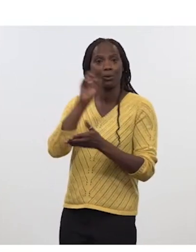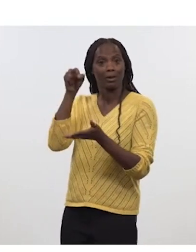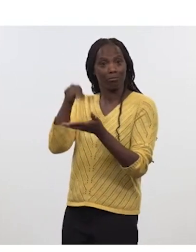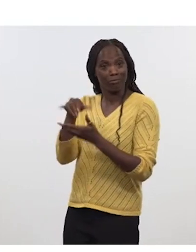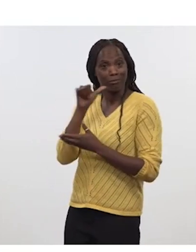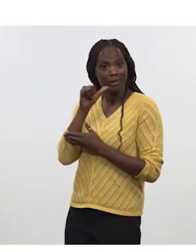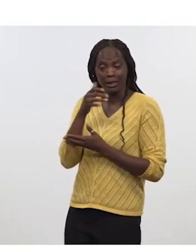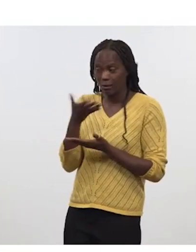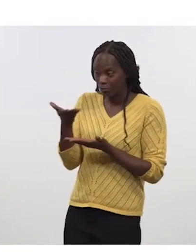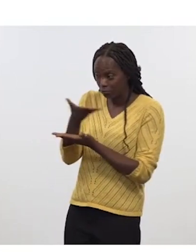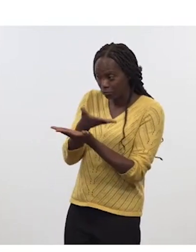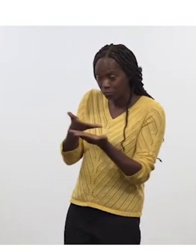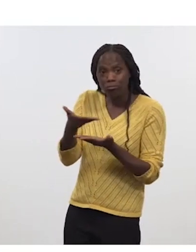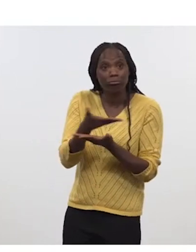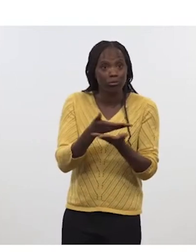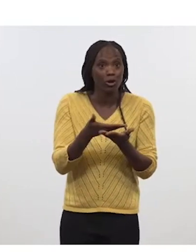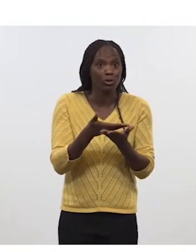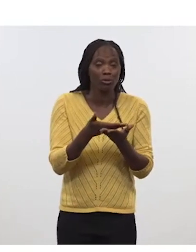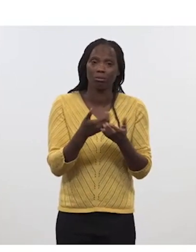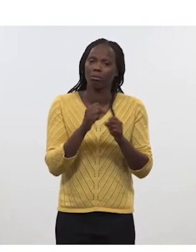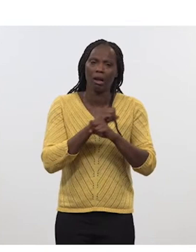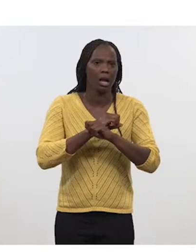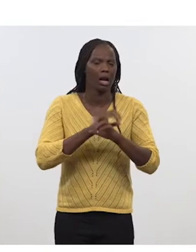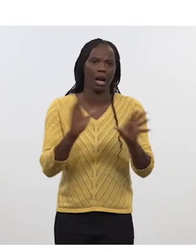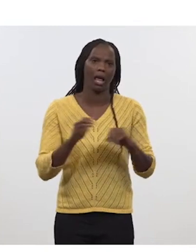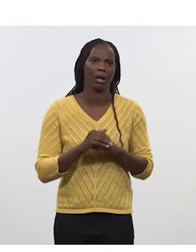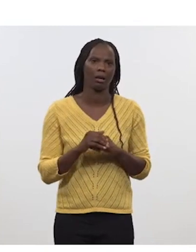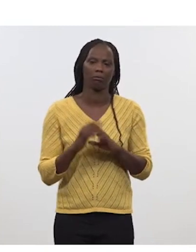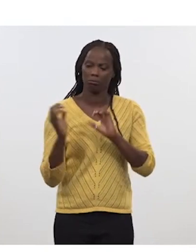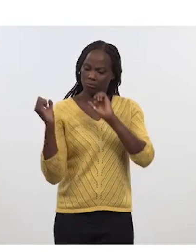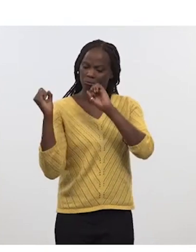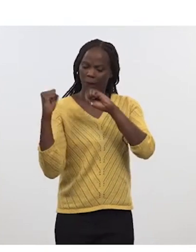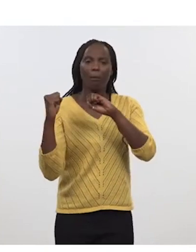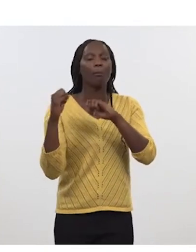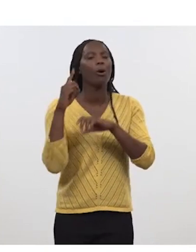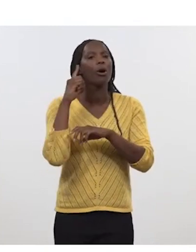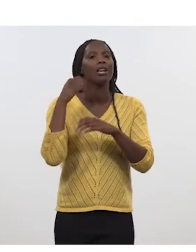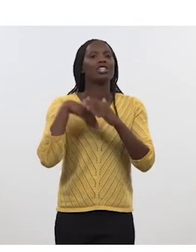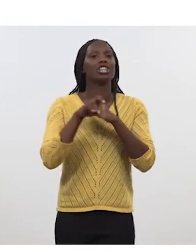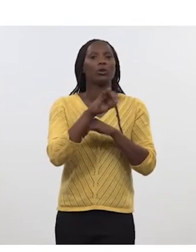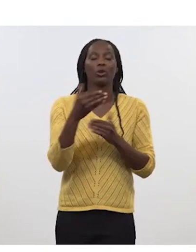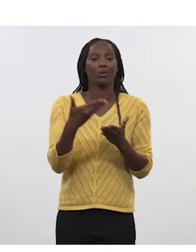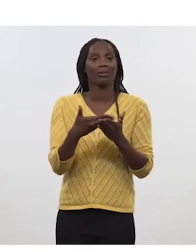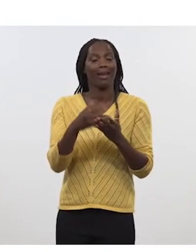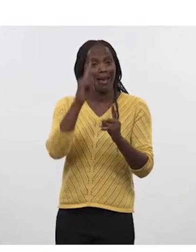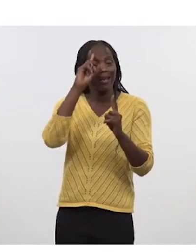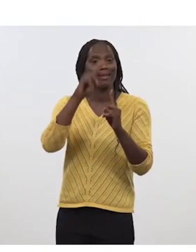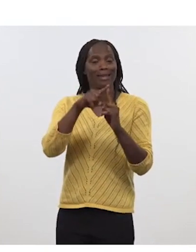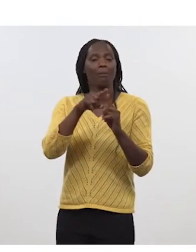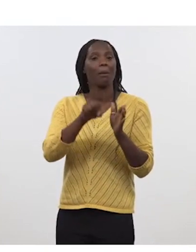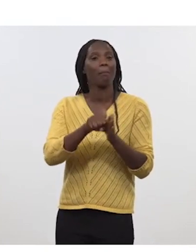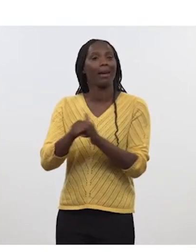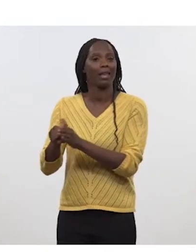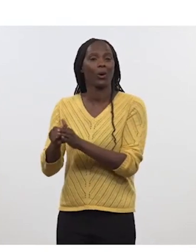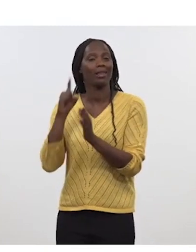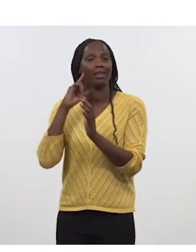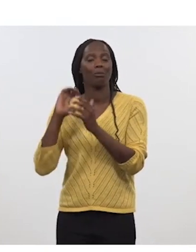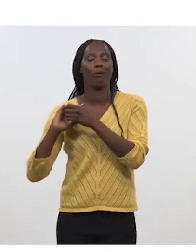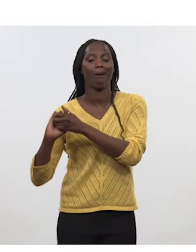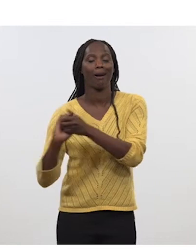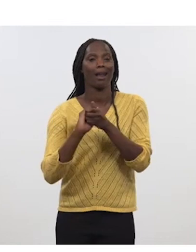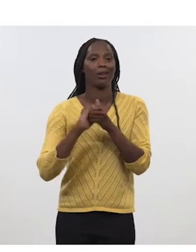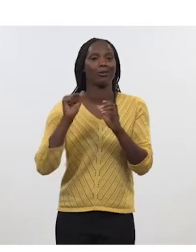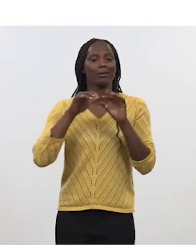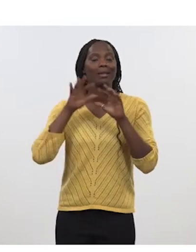'interopérabilité au sein de l'OTAN est un sujet qu'il faut faire remonter dans les priorités de l'Alliance Atlantique dans les prochaines années.